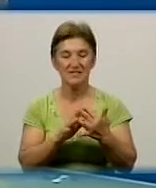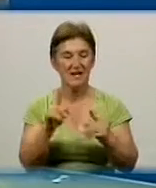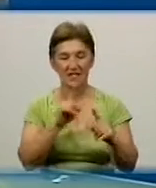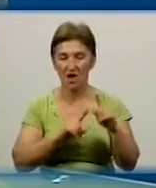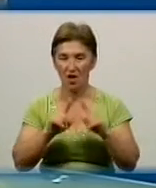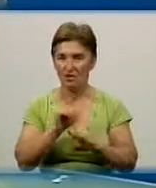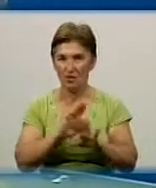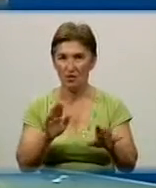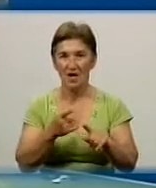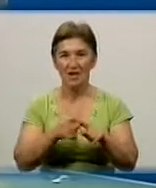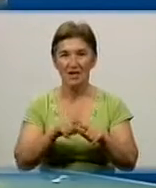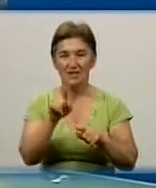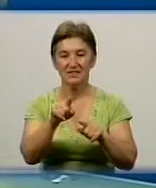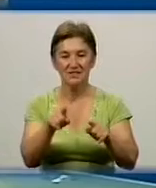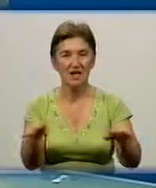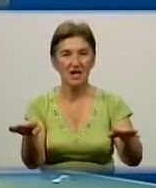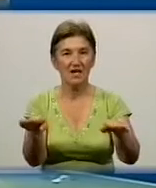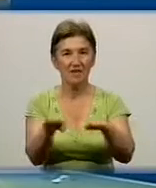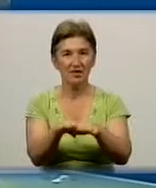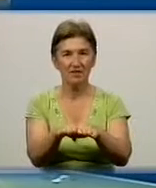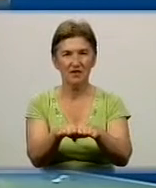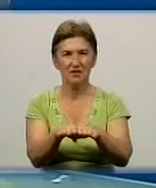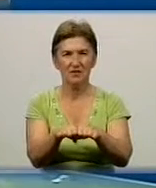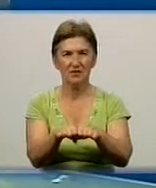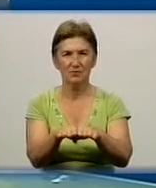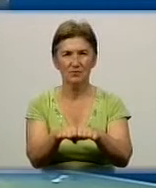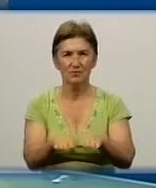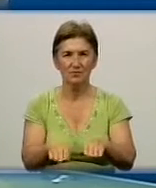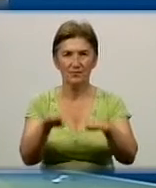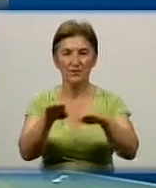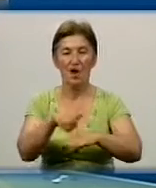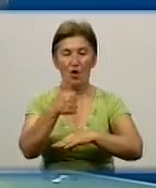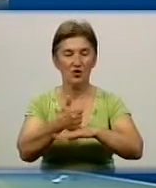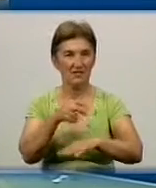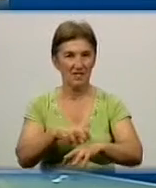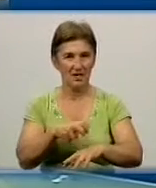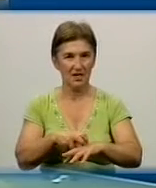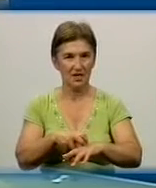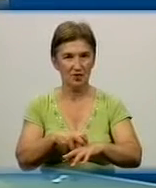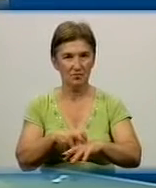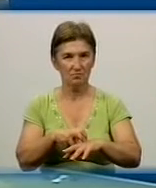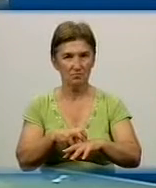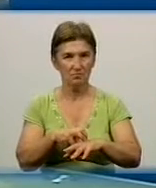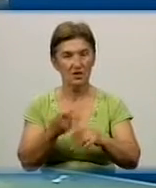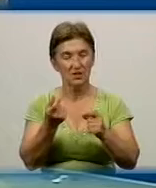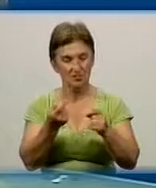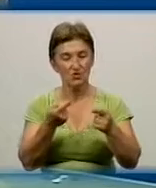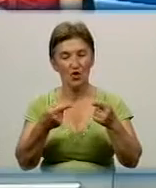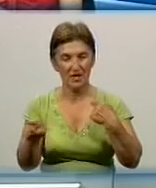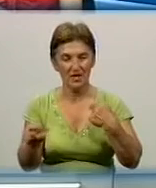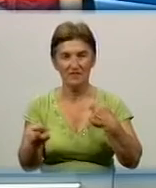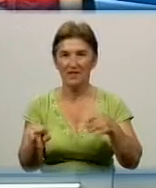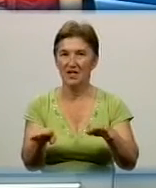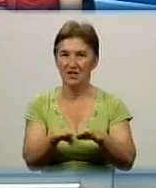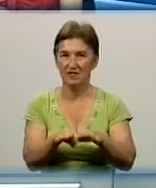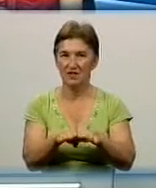цей рівень, там свій генеральний, чи головний лікар буде. Тобто це дещо інший рівень надання медсестра?